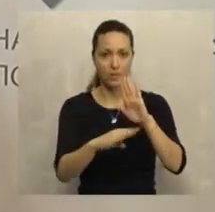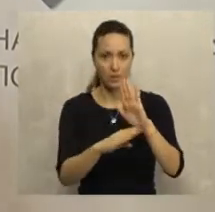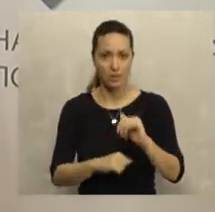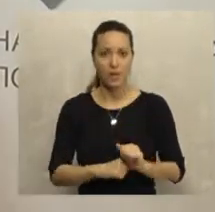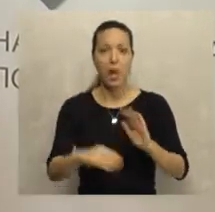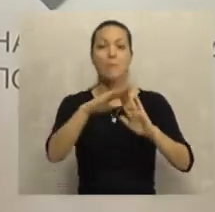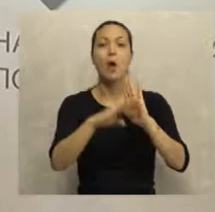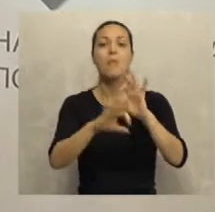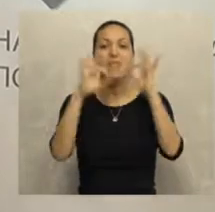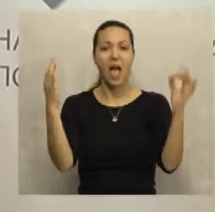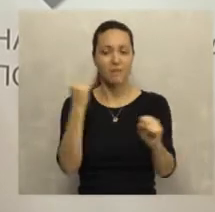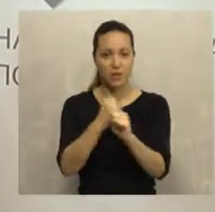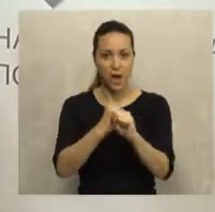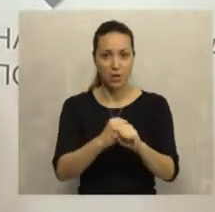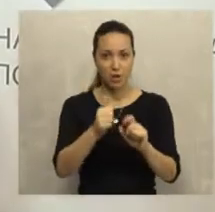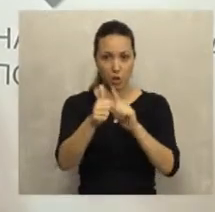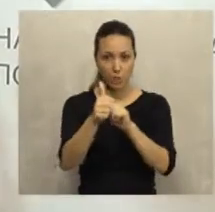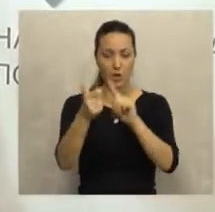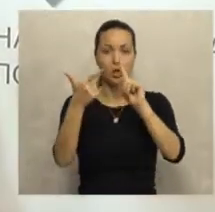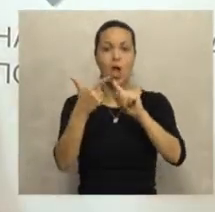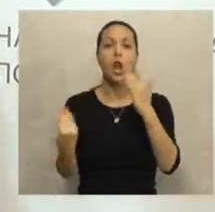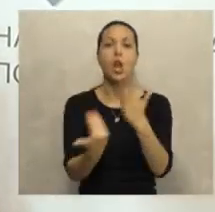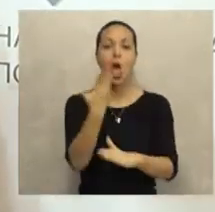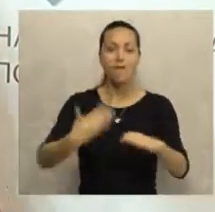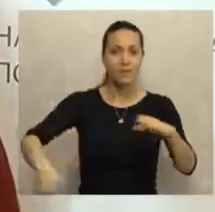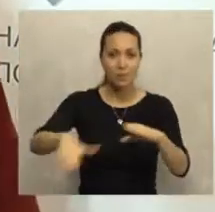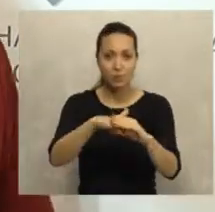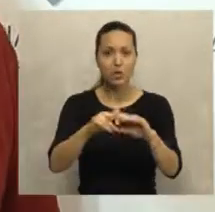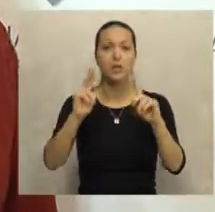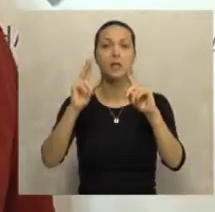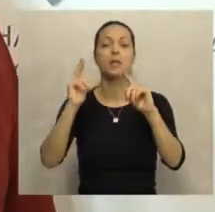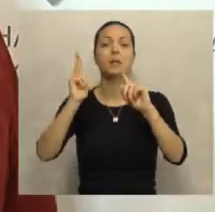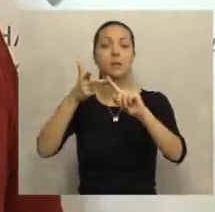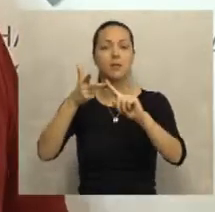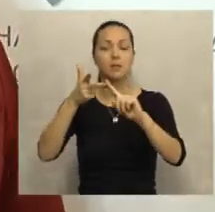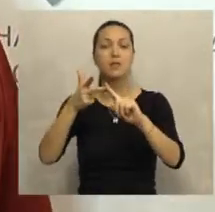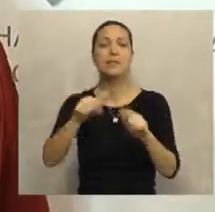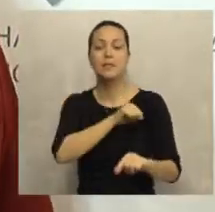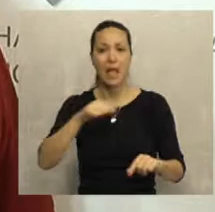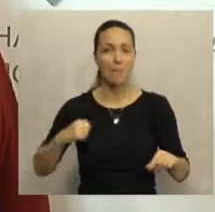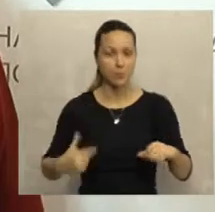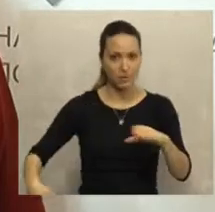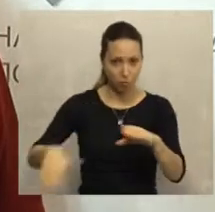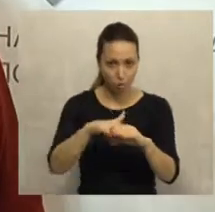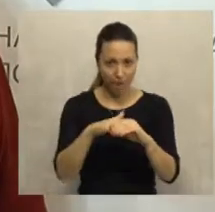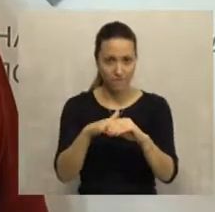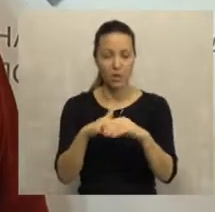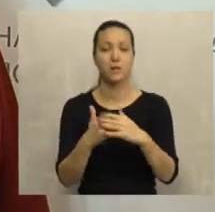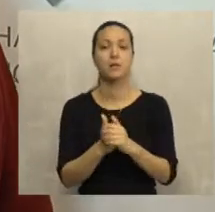dinara za tri programa. Program javnih radova, program novo zapošljavanje nezaposlenih lica i program